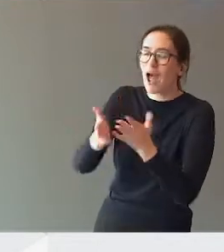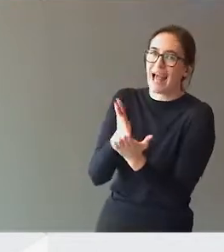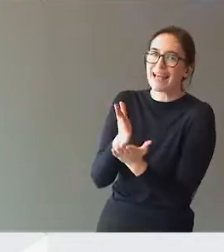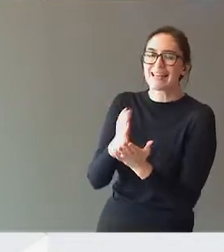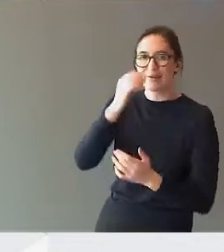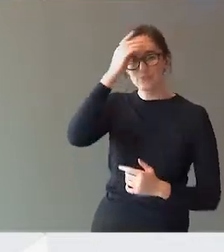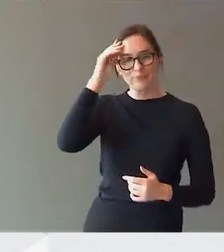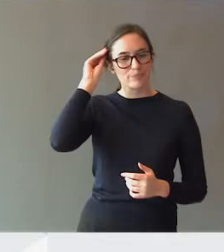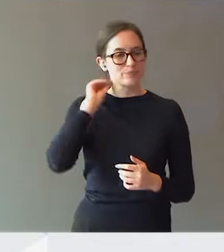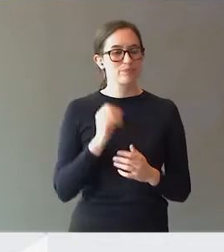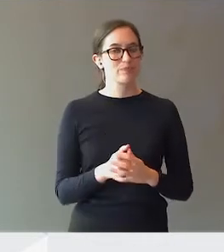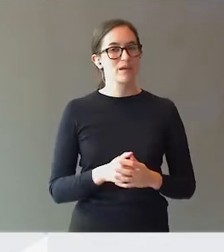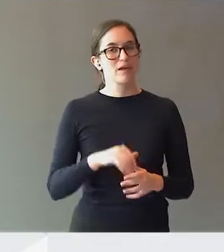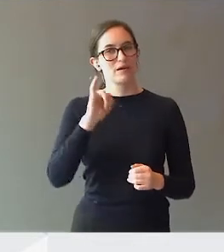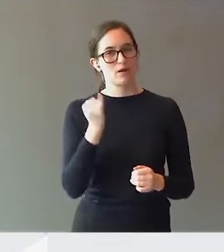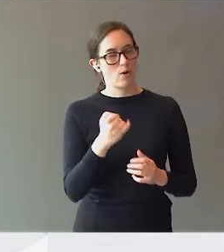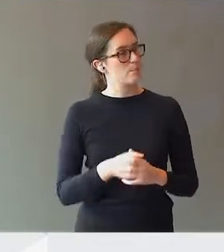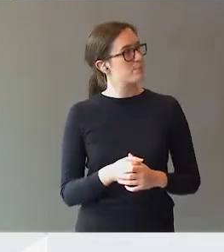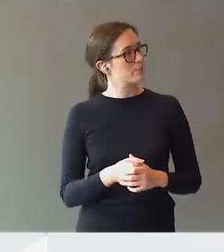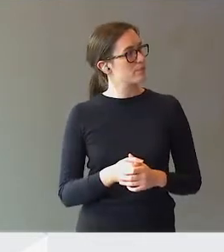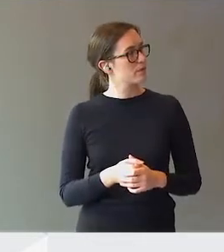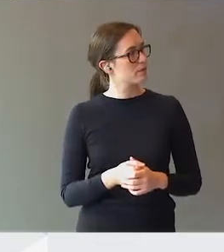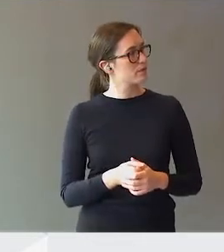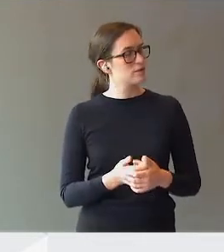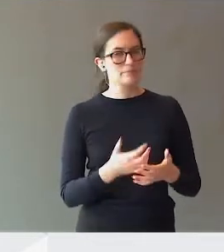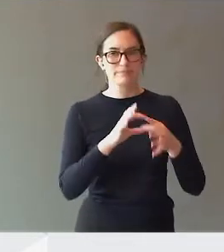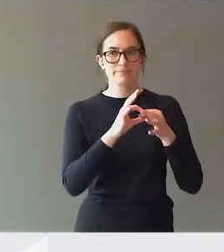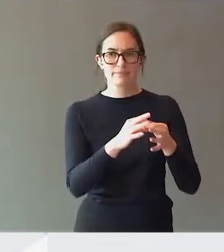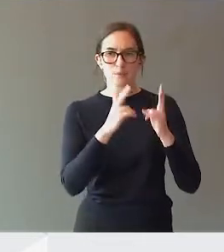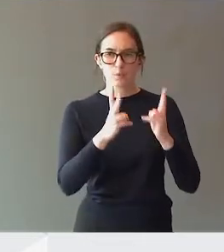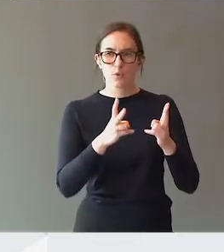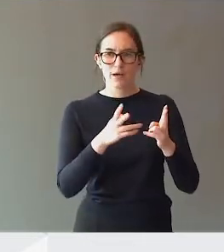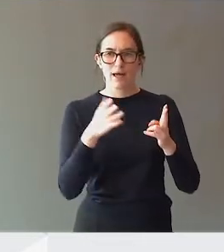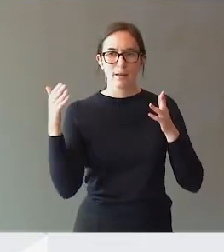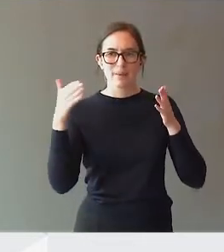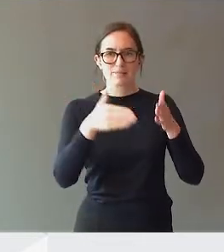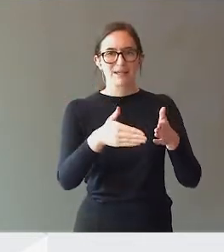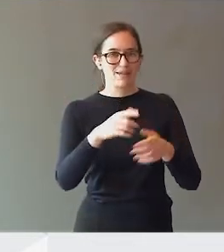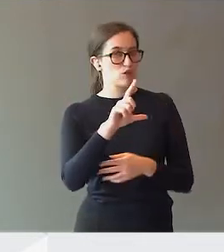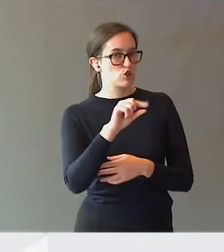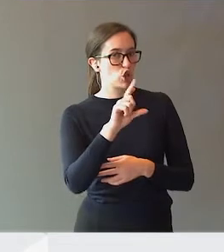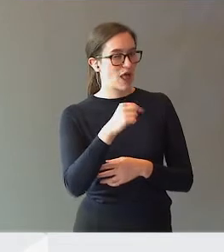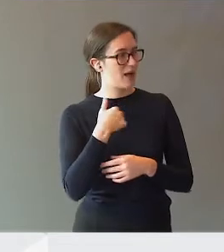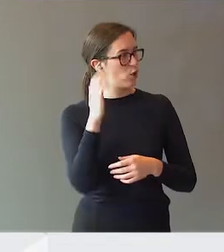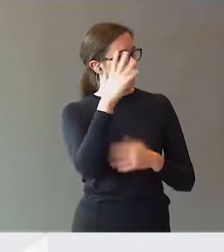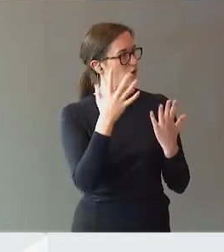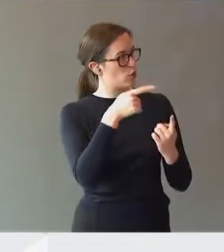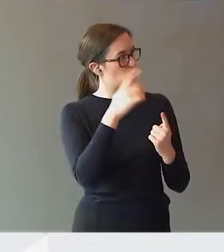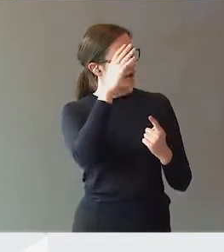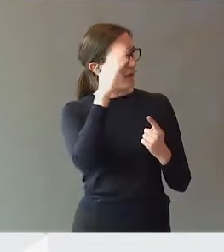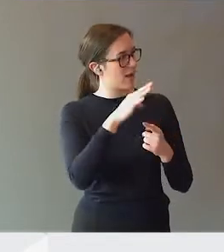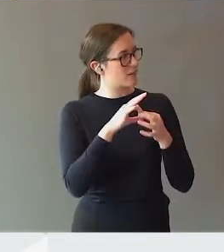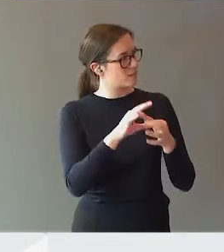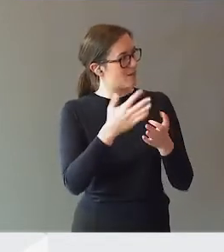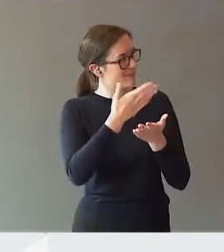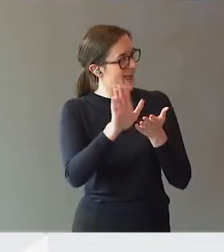Skjønne, i et brukerperspektiv, hva tenker du om utvalgets forslag om å fjerne lovfestet